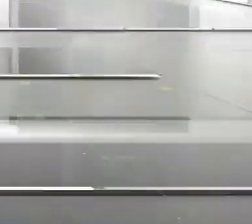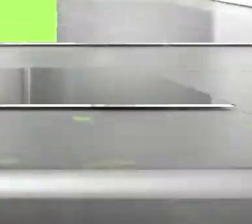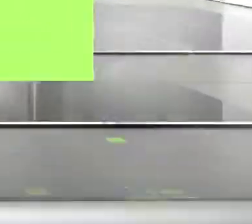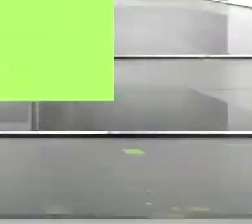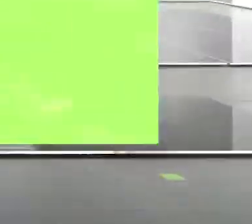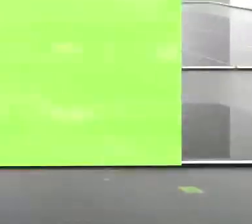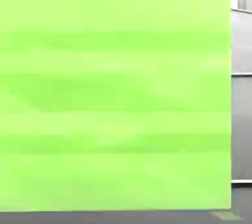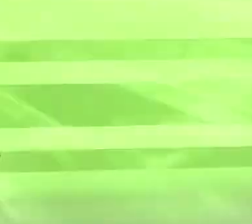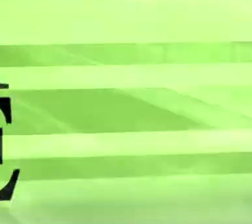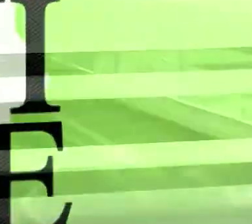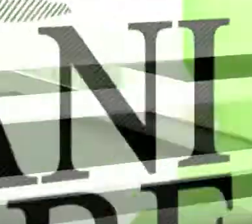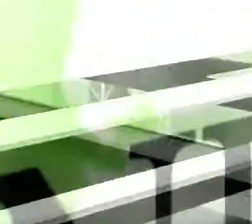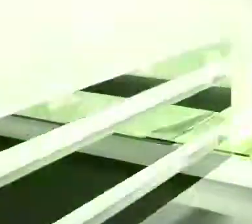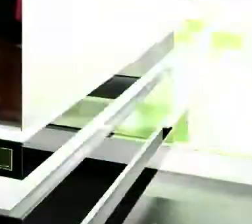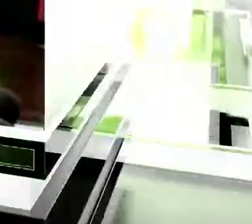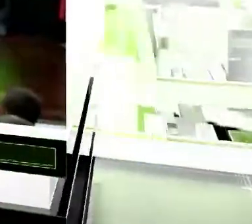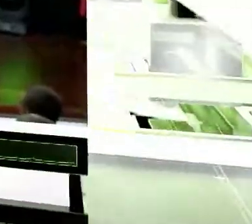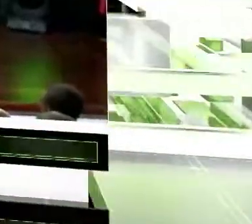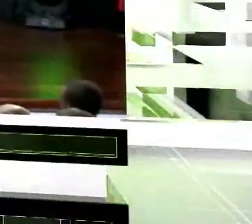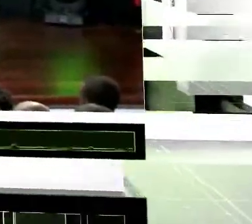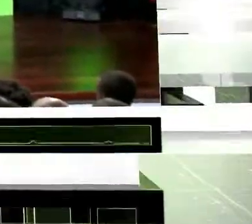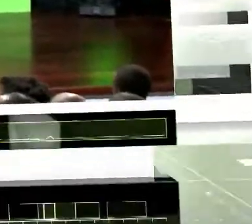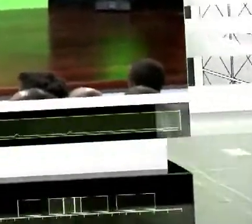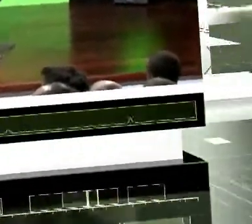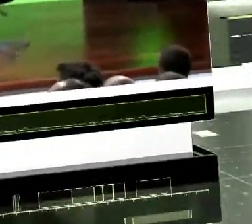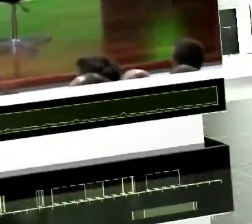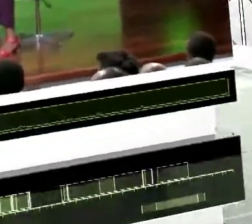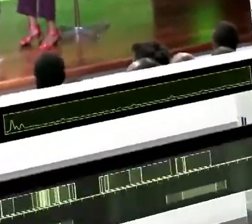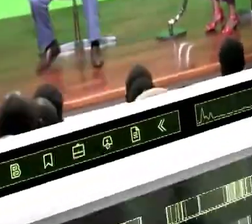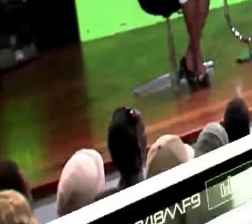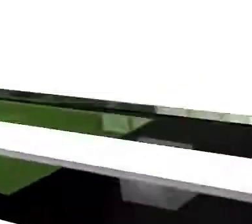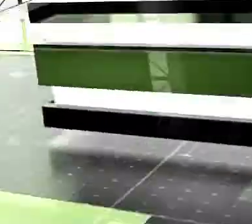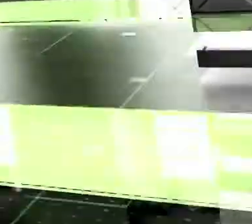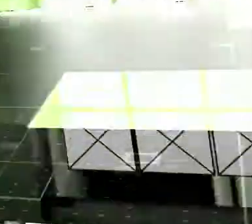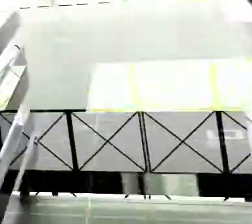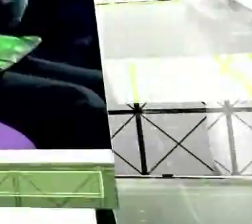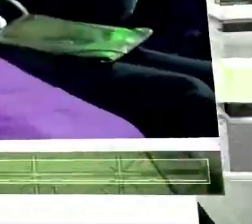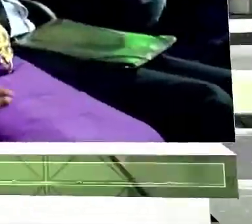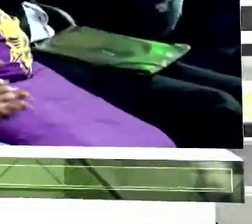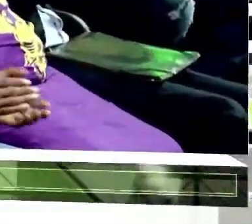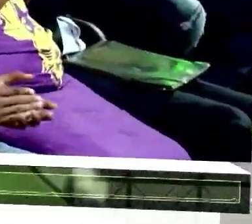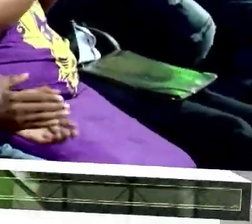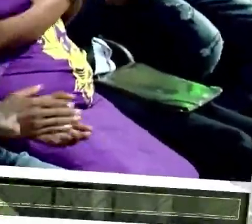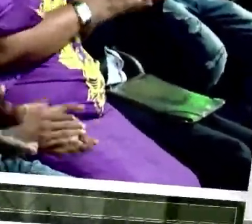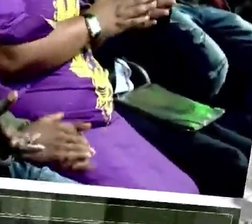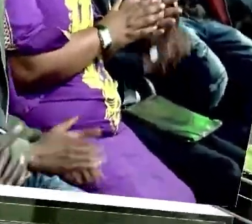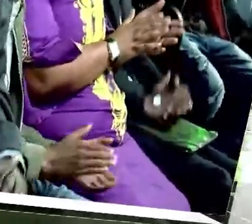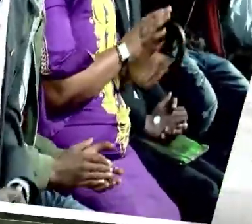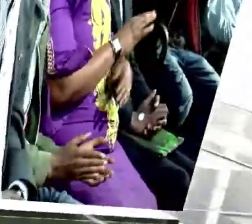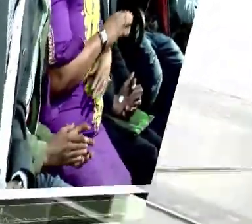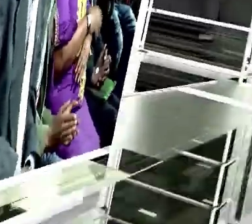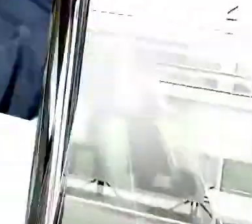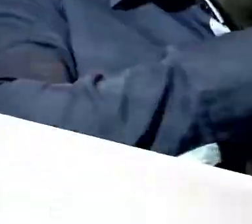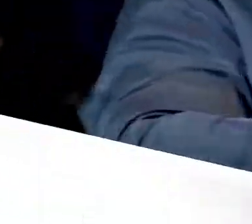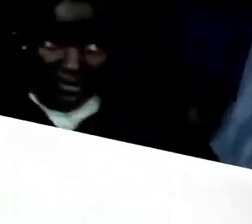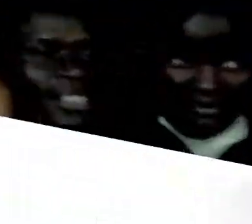Chagua Kenya unayoi vunia Chagua Kenya unayoi